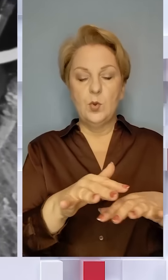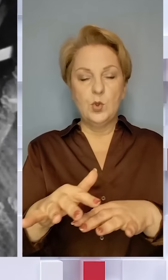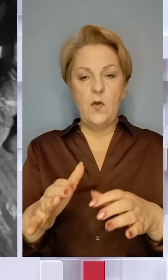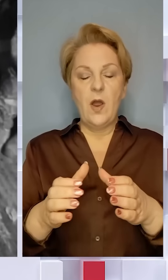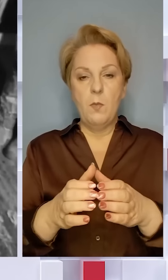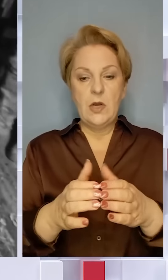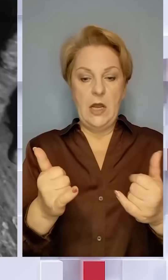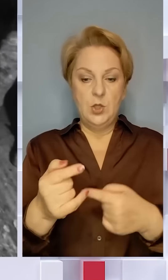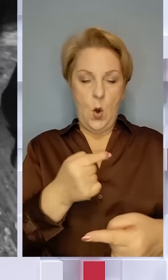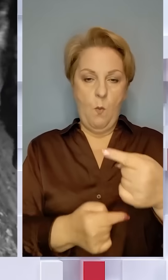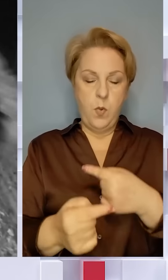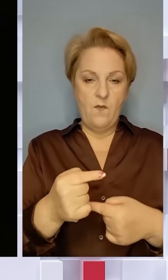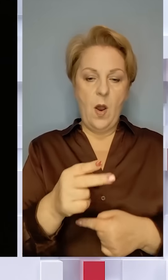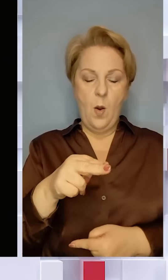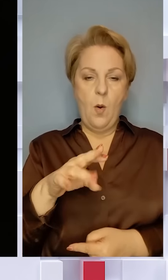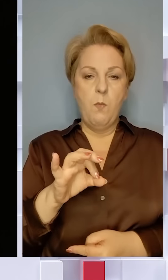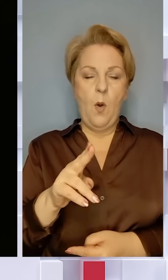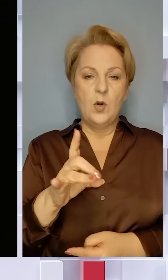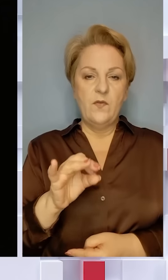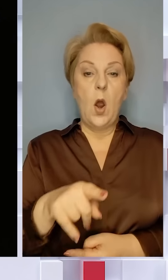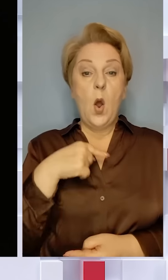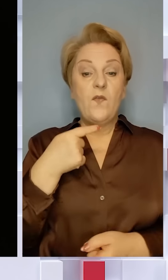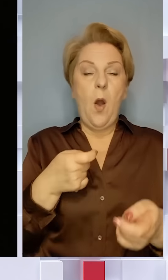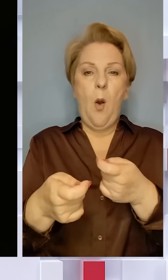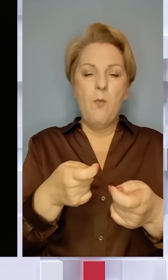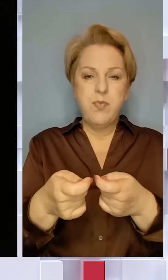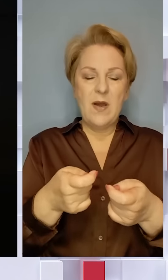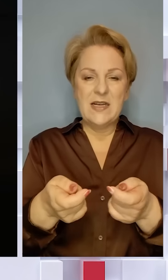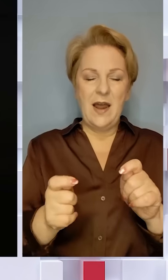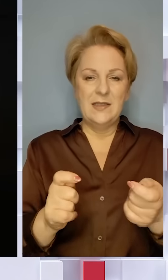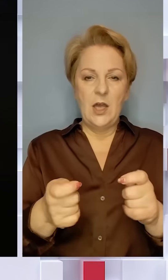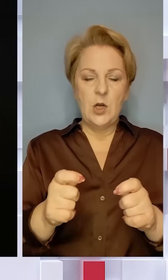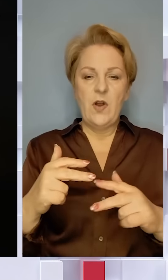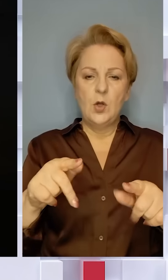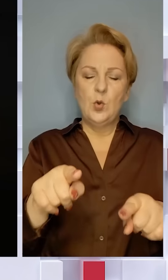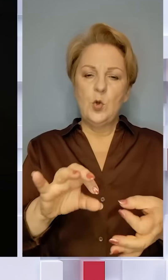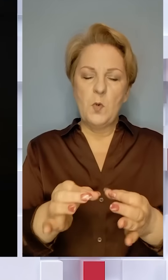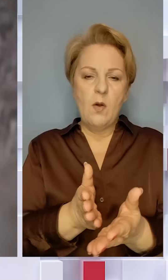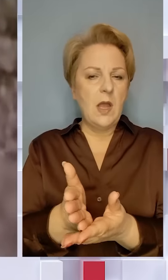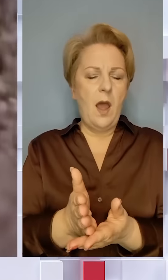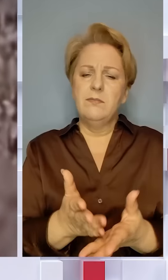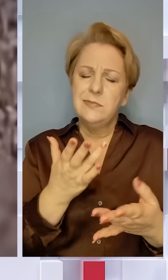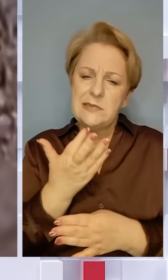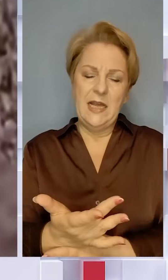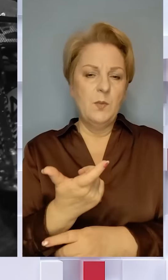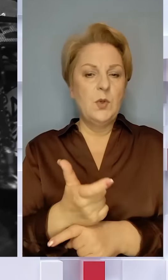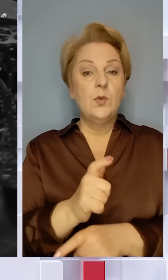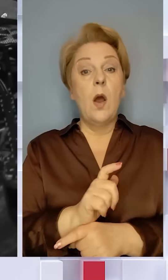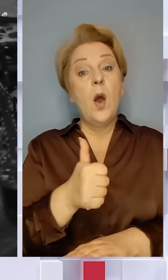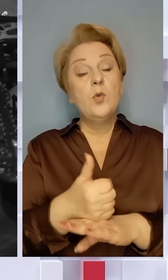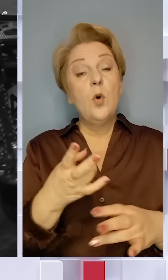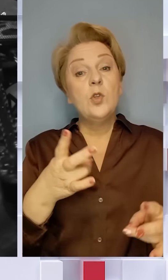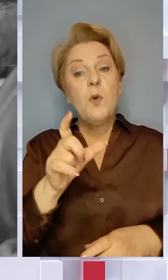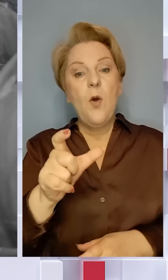бригади. Щойно повернувся із Покровщини. Каже, оператори дронів на цьому складному напрямку дуже затребувані. Але головне –